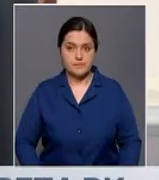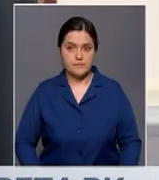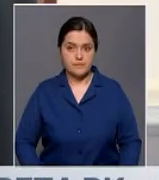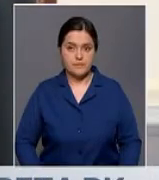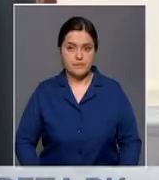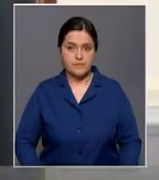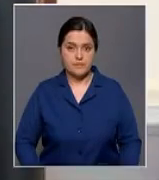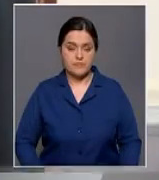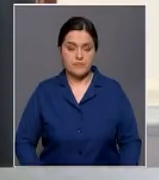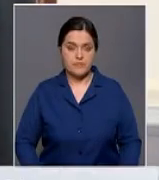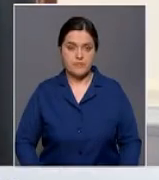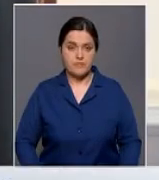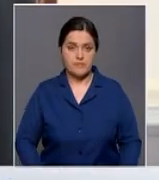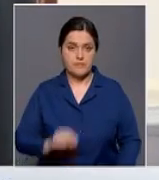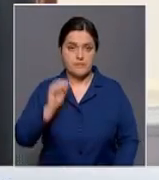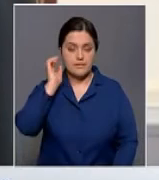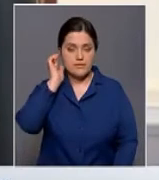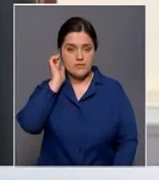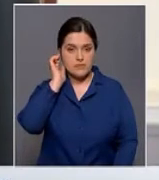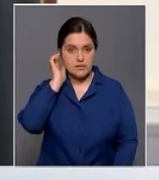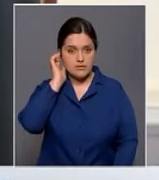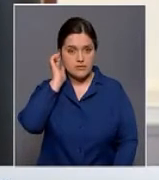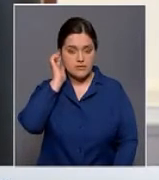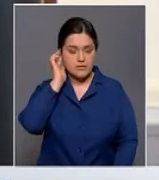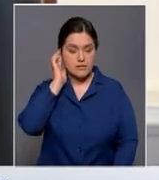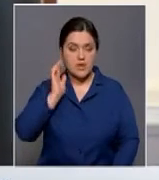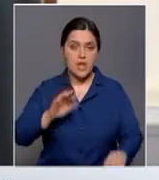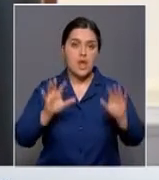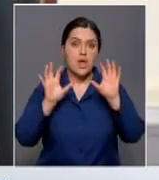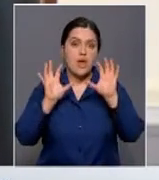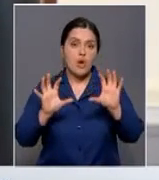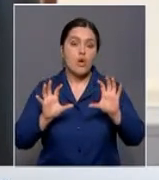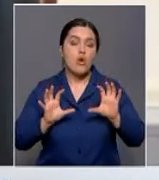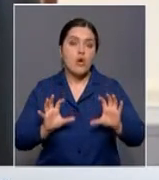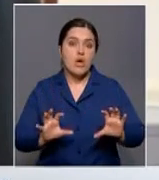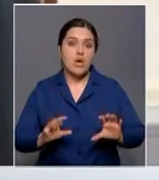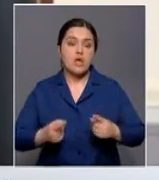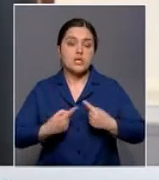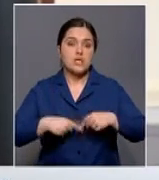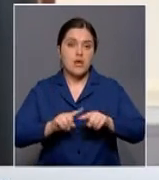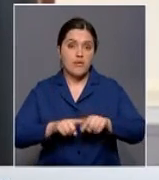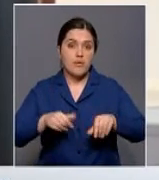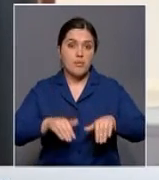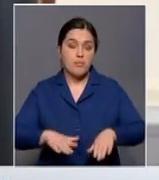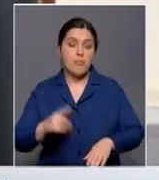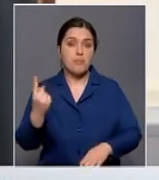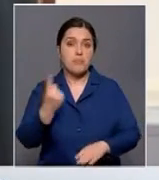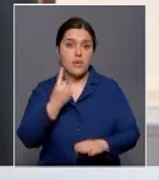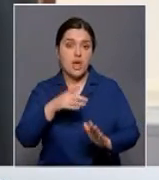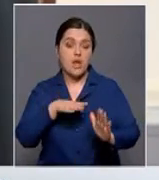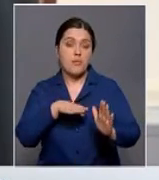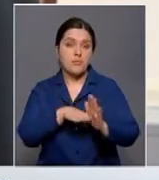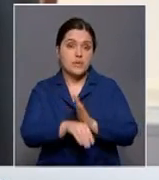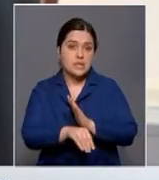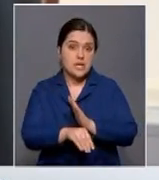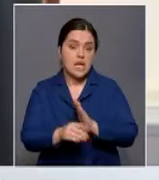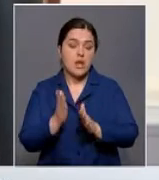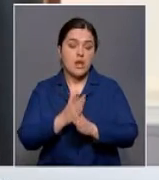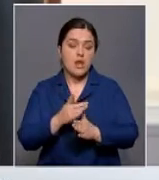Конституционный совет постановляет. Первое. Признать закон Республики Казахстан о внесении